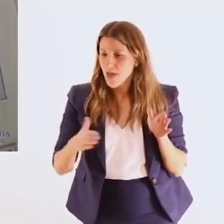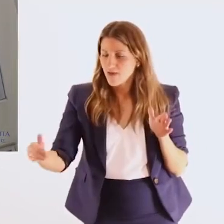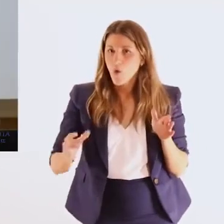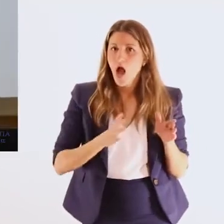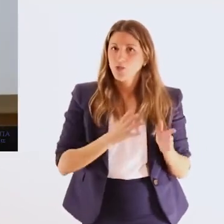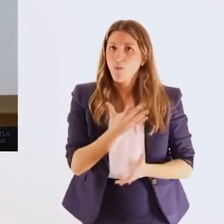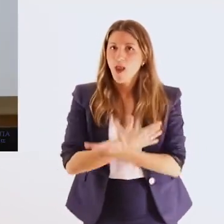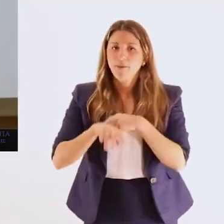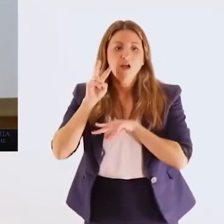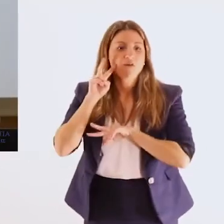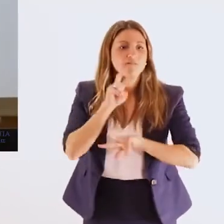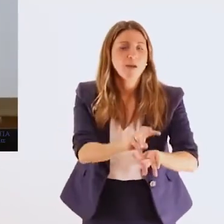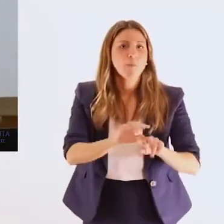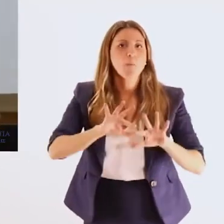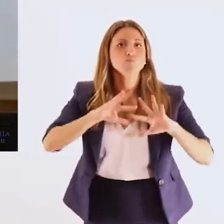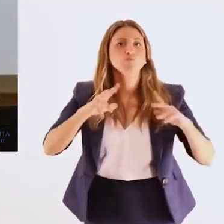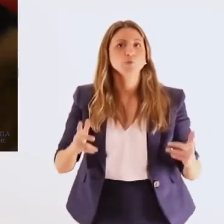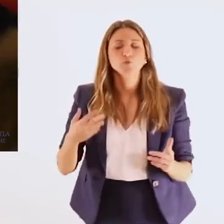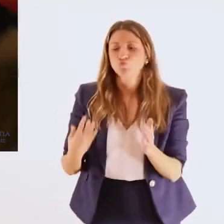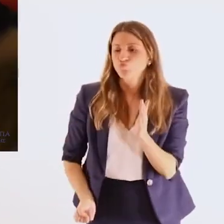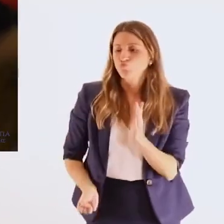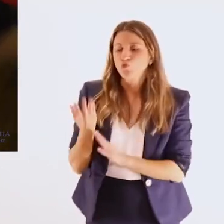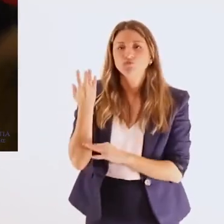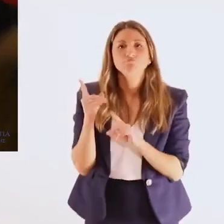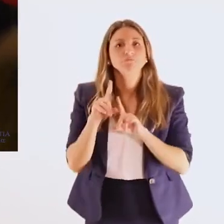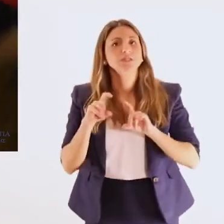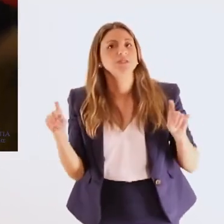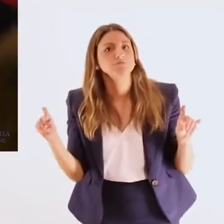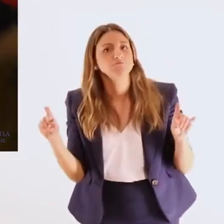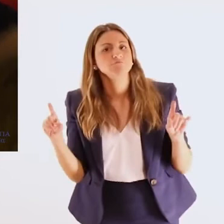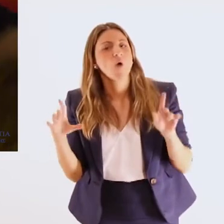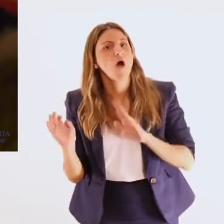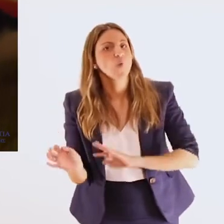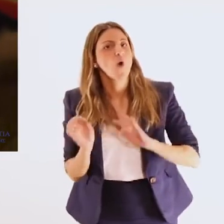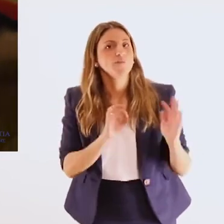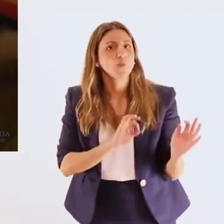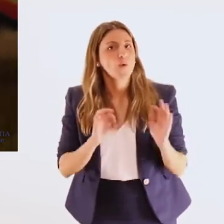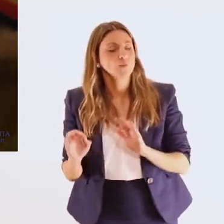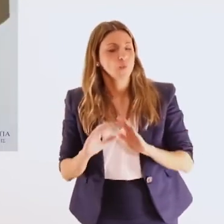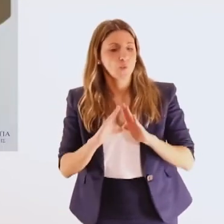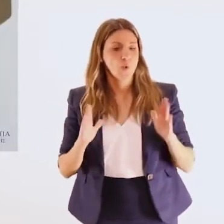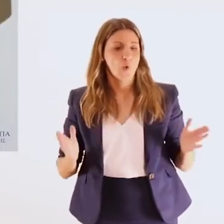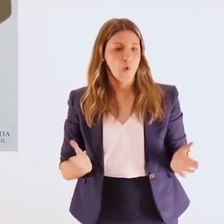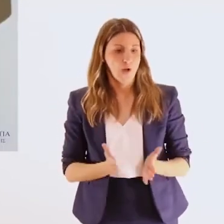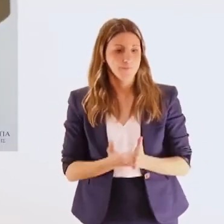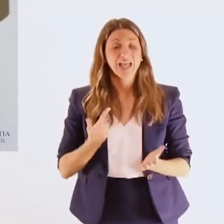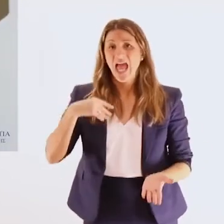αναπηρία αλλά και θα ενημερωθείτε για πολλοί πρακτικά θέματα